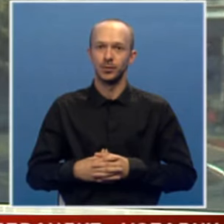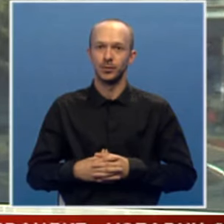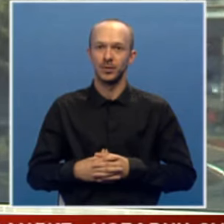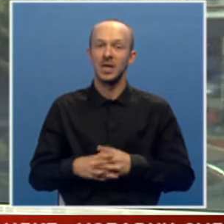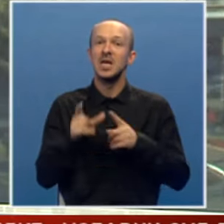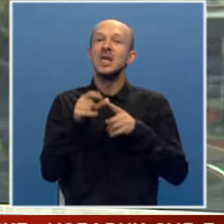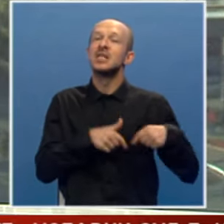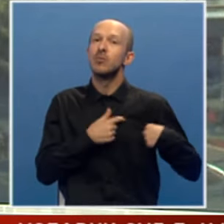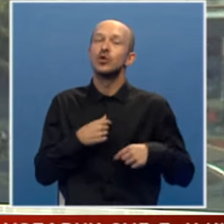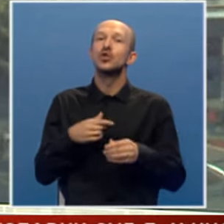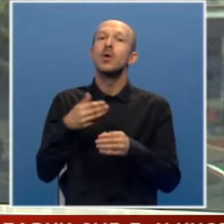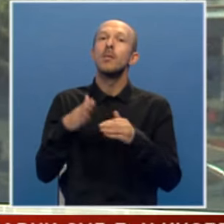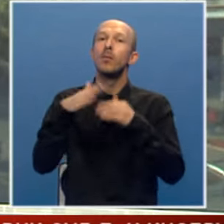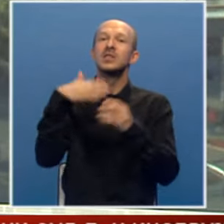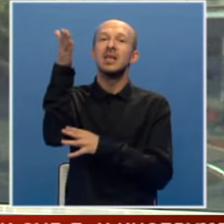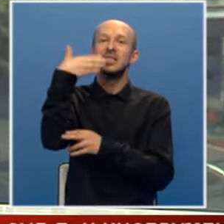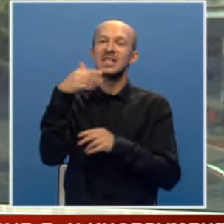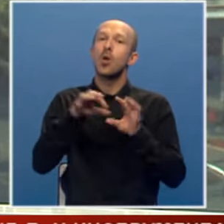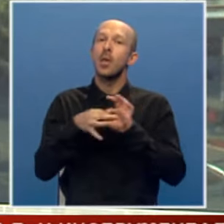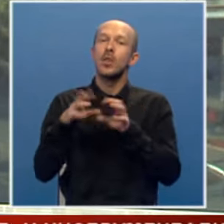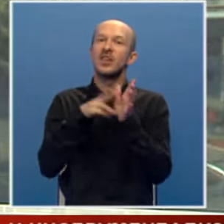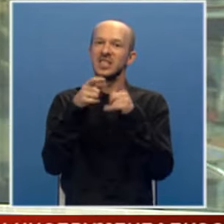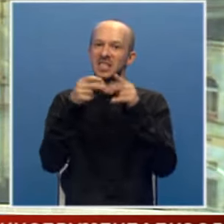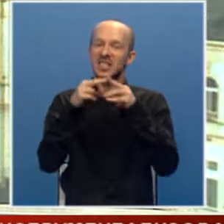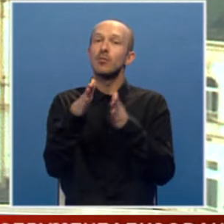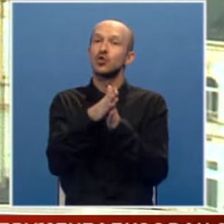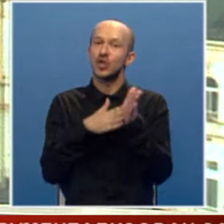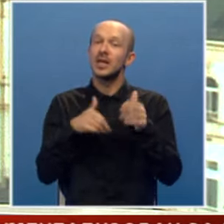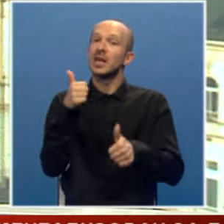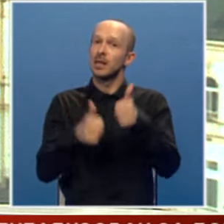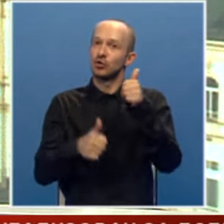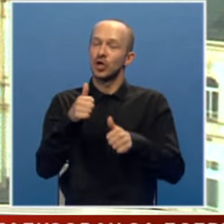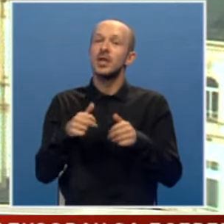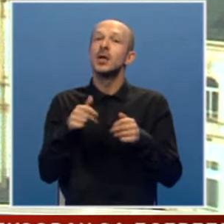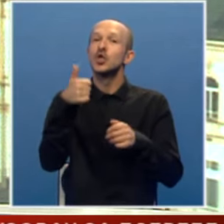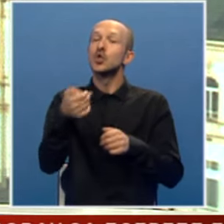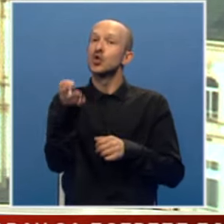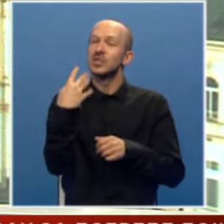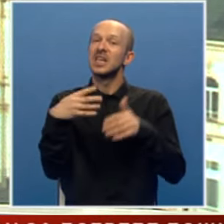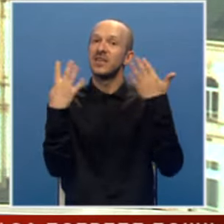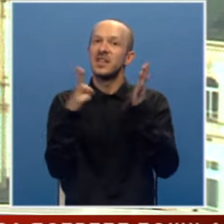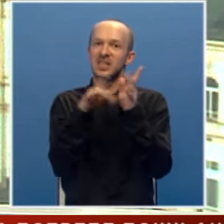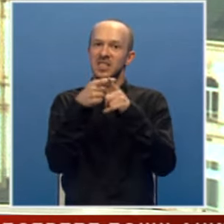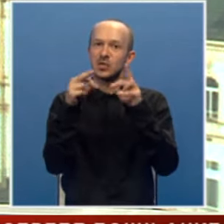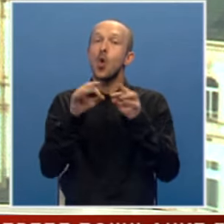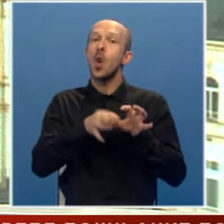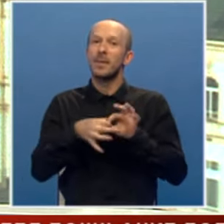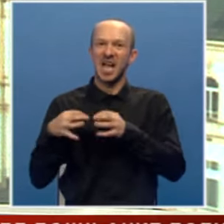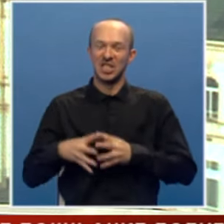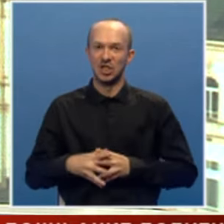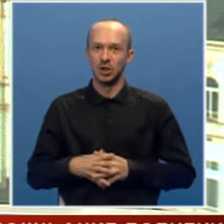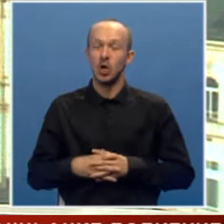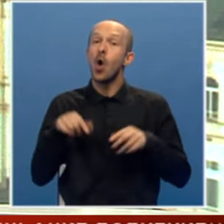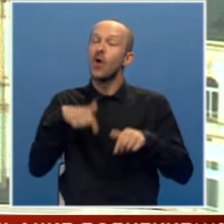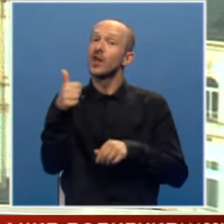Simboličnim podizanjem olimpijske zastave u Nevesenju je označen početak takmičenja na 149. Nevesenjskoj olimpijadi.